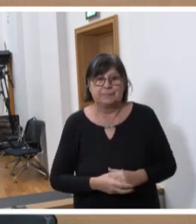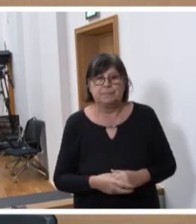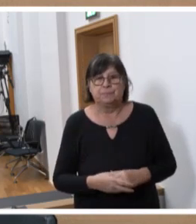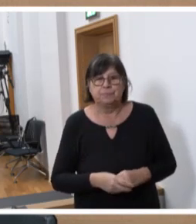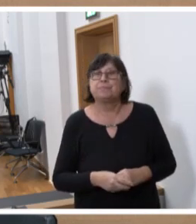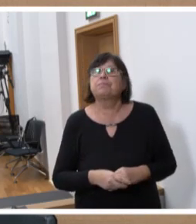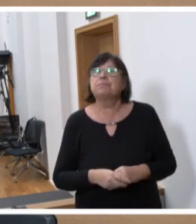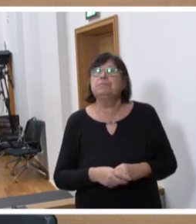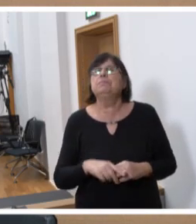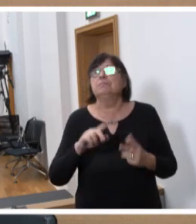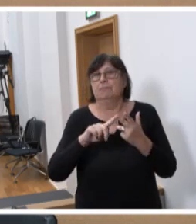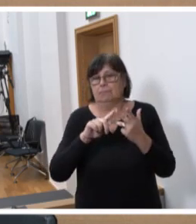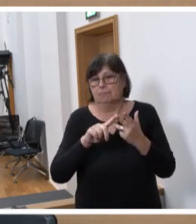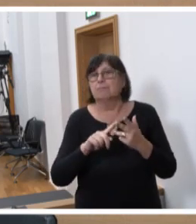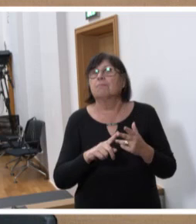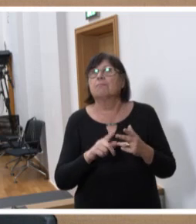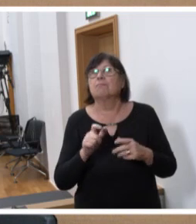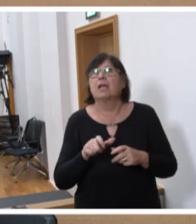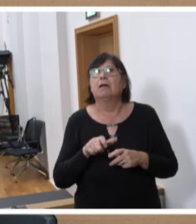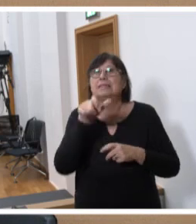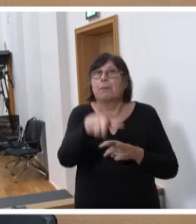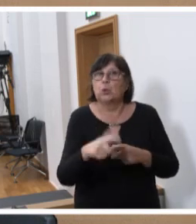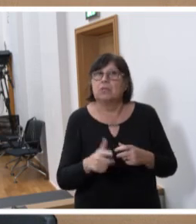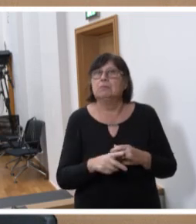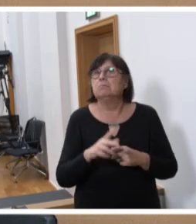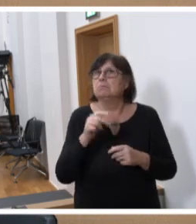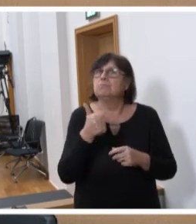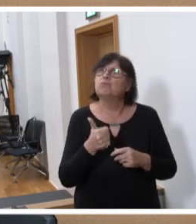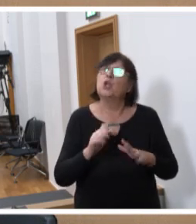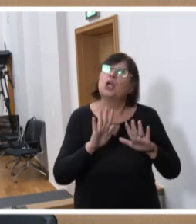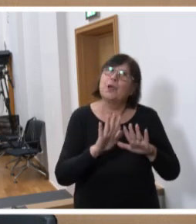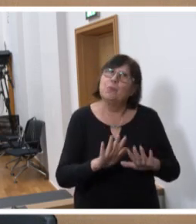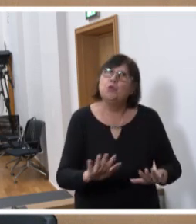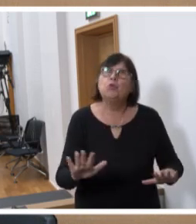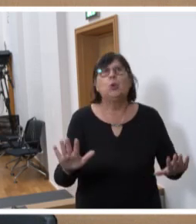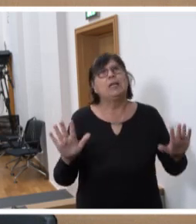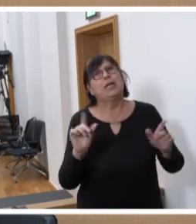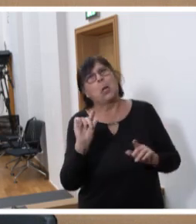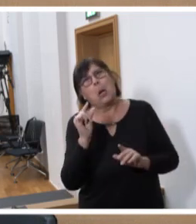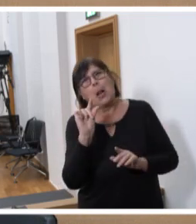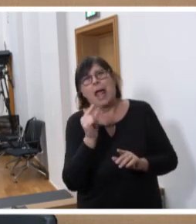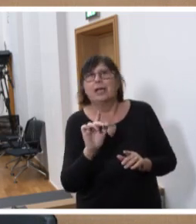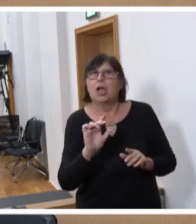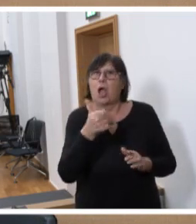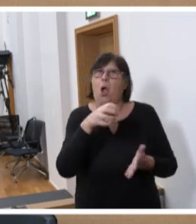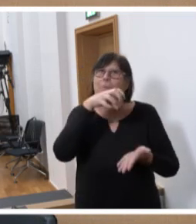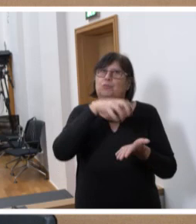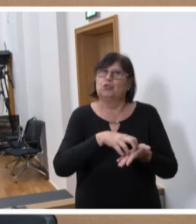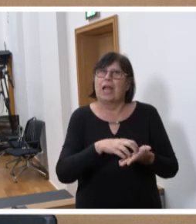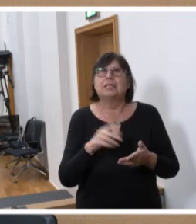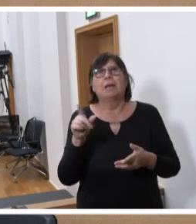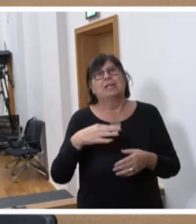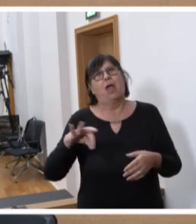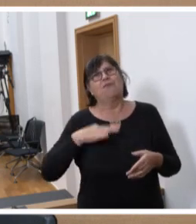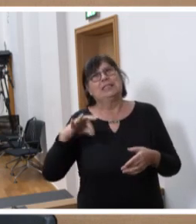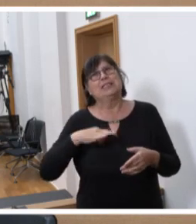Nun zu drittens. Saarbrücken ist eine gemütliche kleine Hauptstadt mit französischem Flair im Herzen